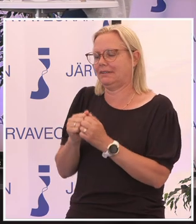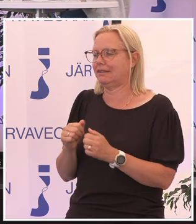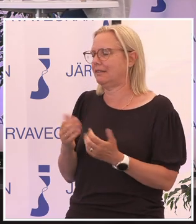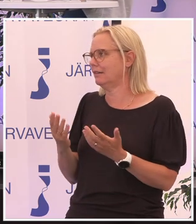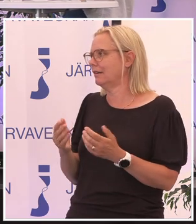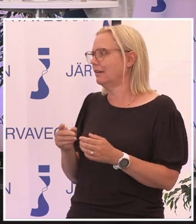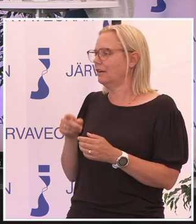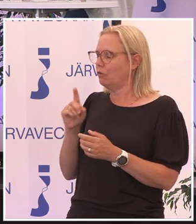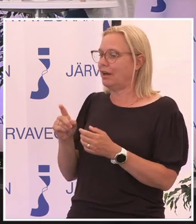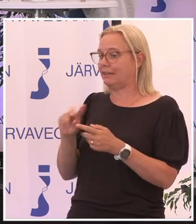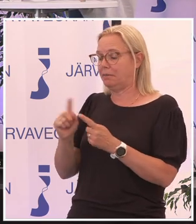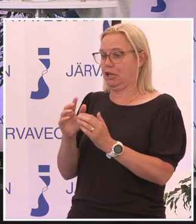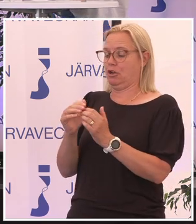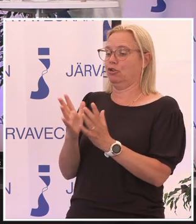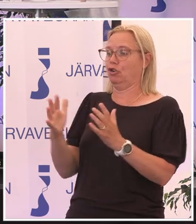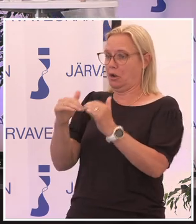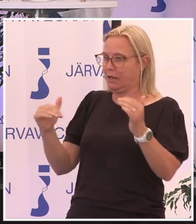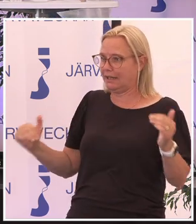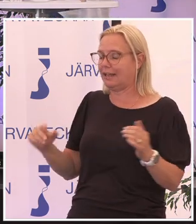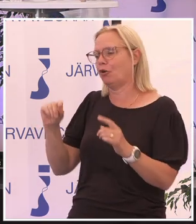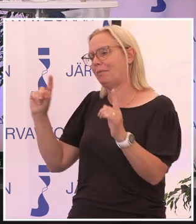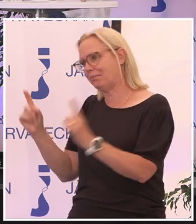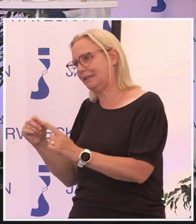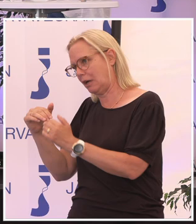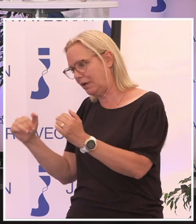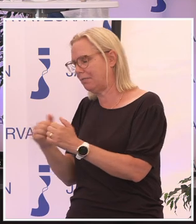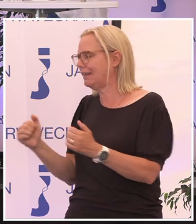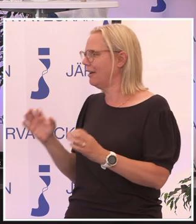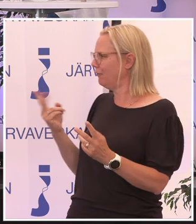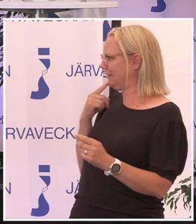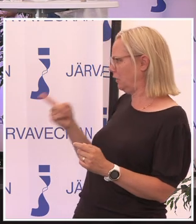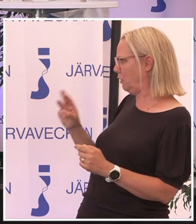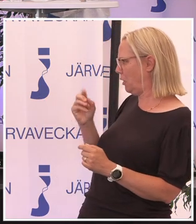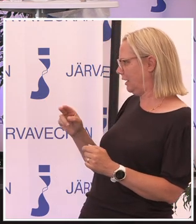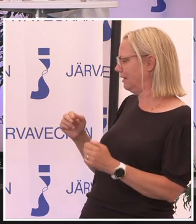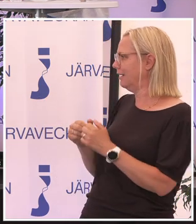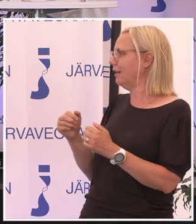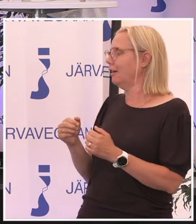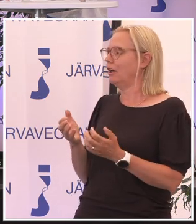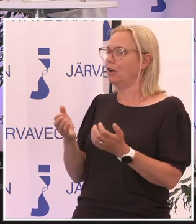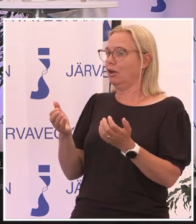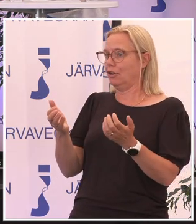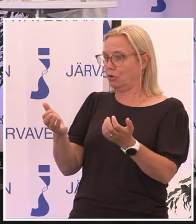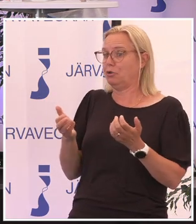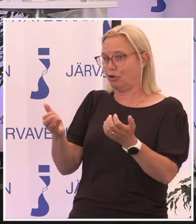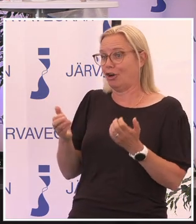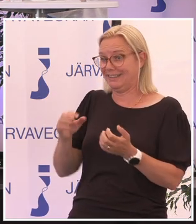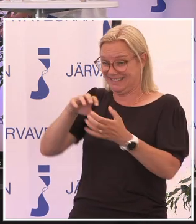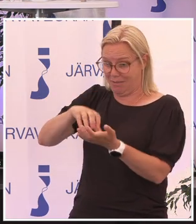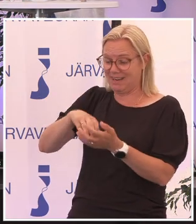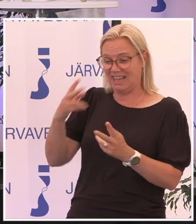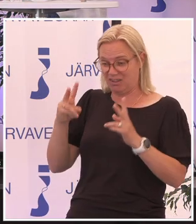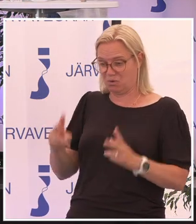ökar. Vissa delar minskar, men annars ökar. Vad säger du om, för att så här, byråkratiskt samhälle, absolut, och vi skapar det